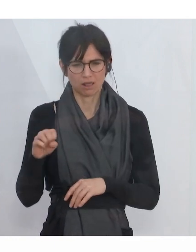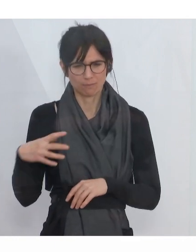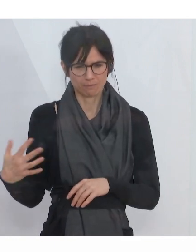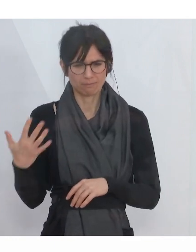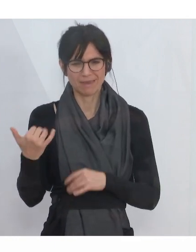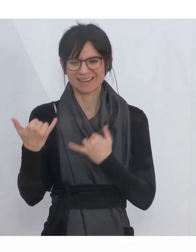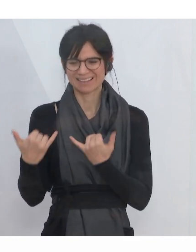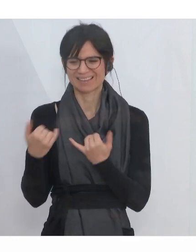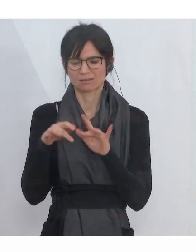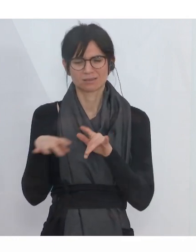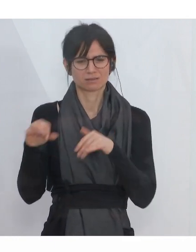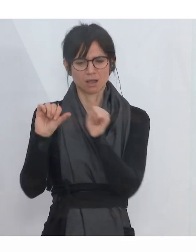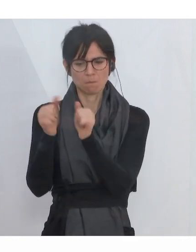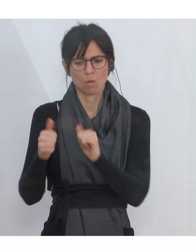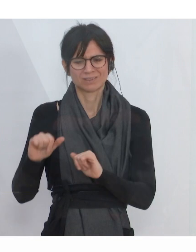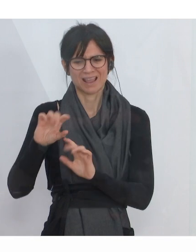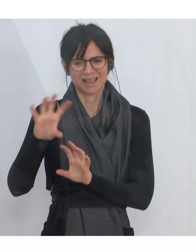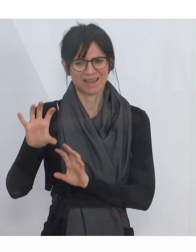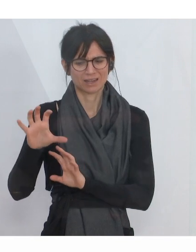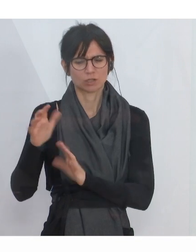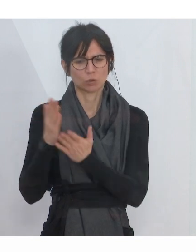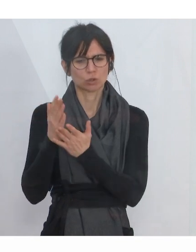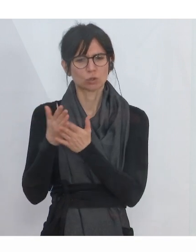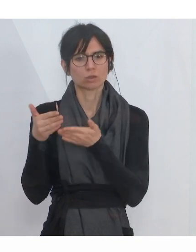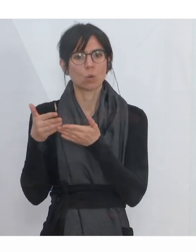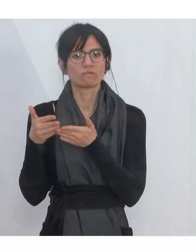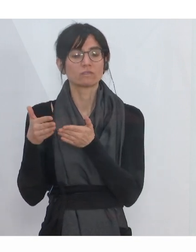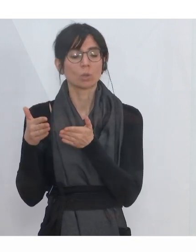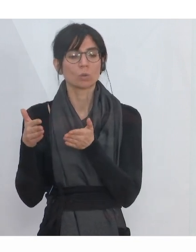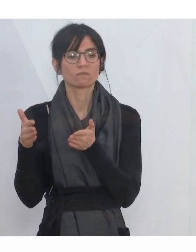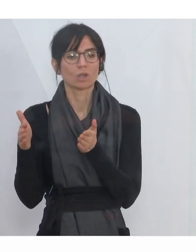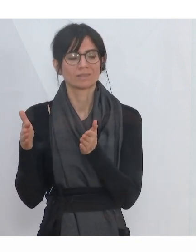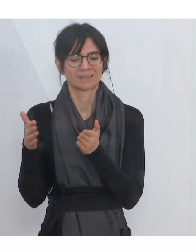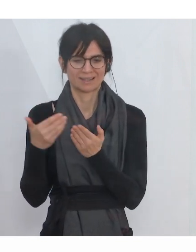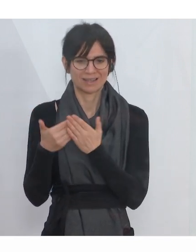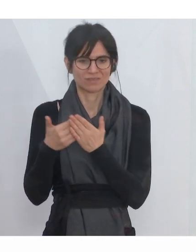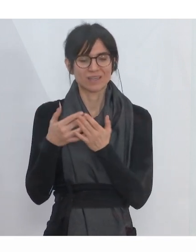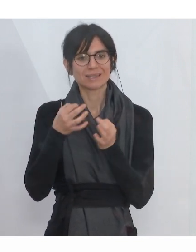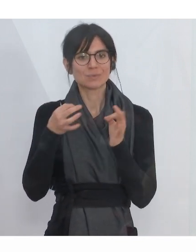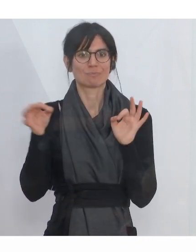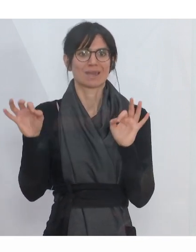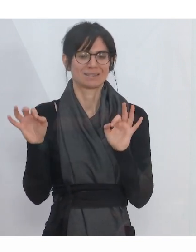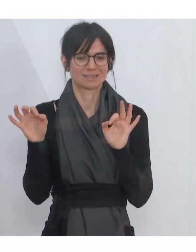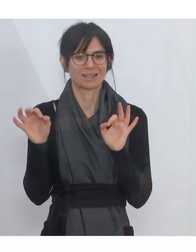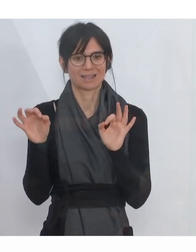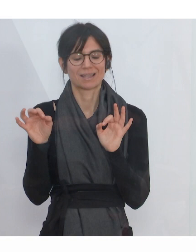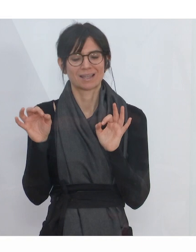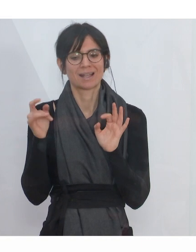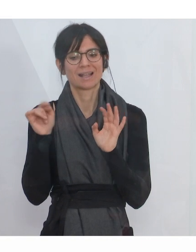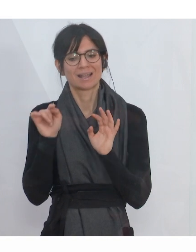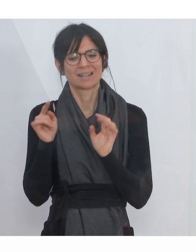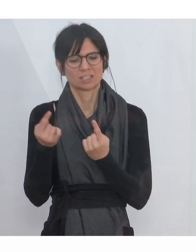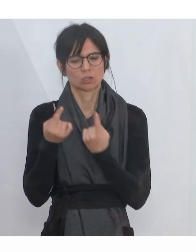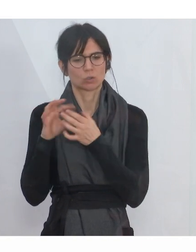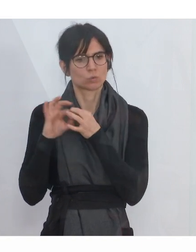ja jetzt eine Modellregion sind, wo es bereits erste zarte Lockerungen gibt, aufgrund der besseren pandemischen Situation,